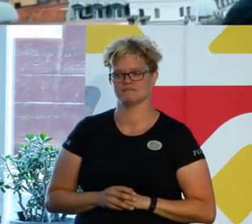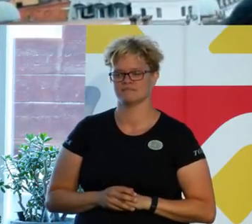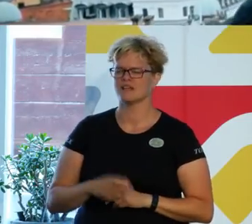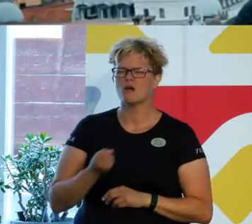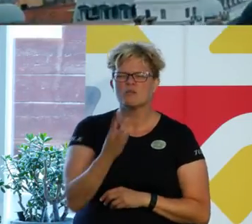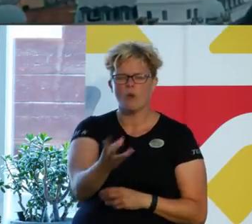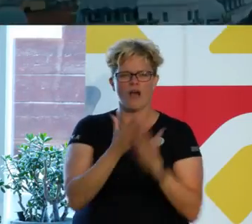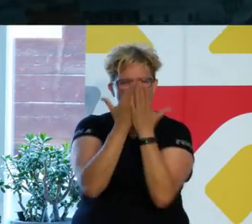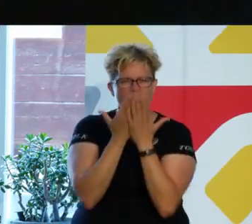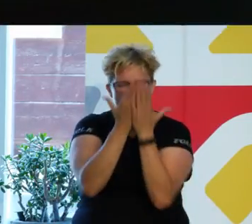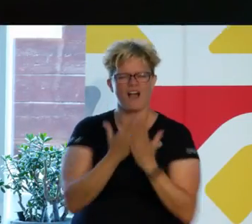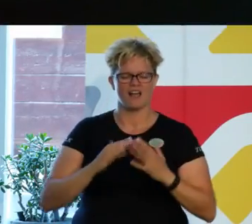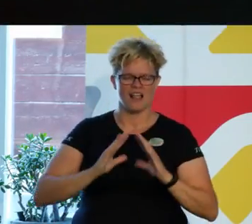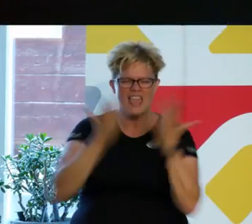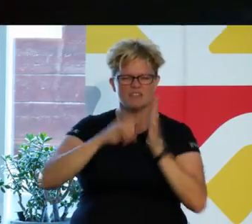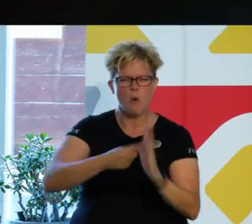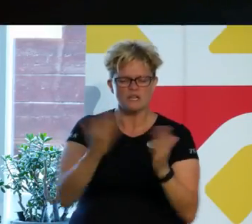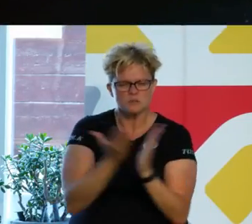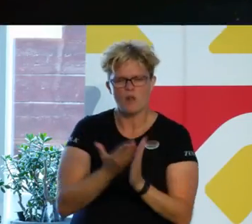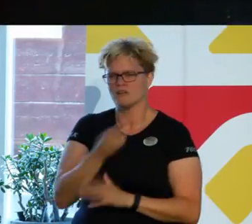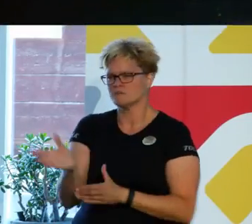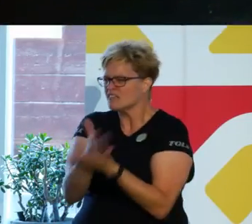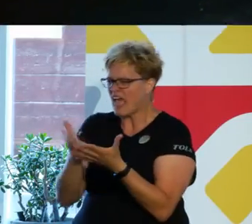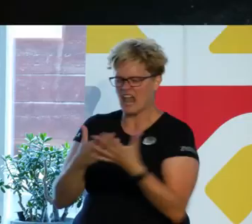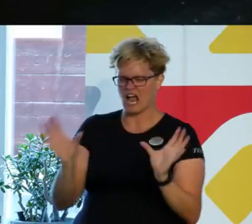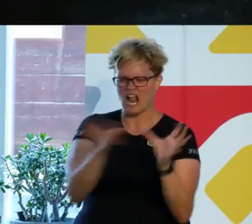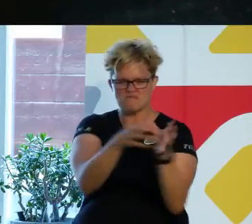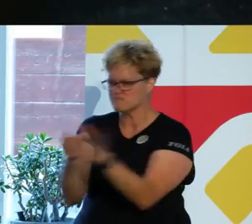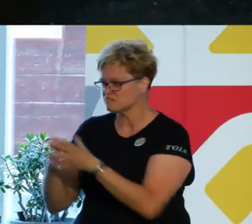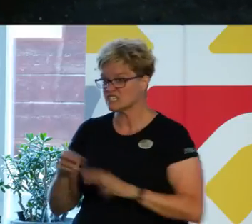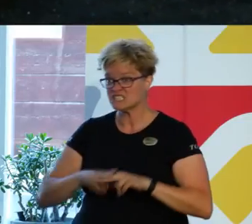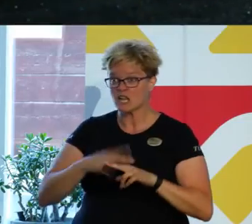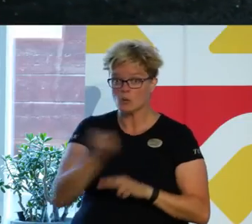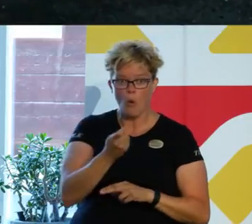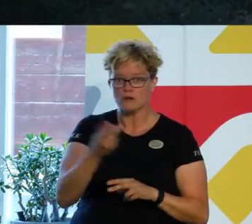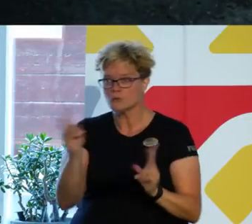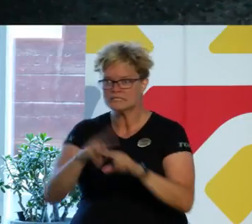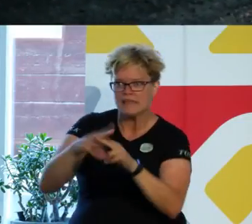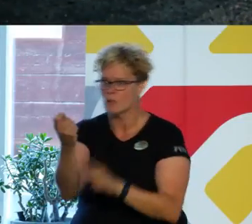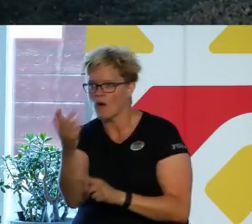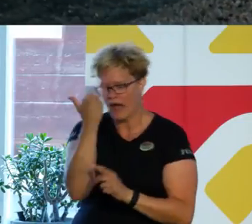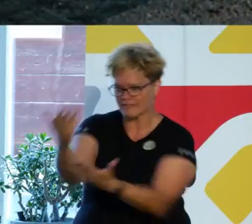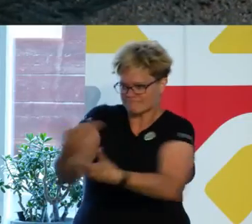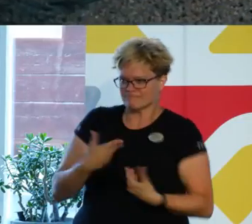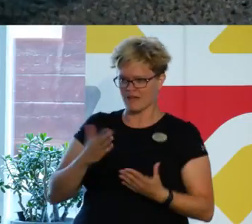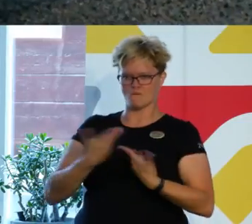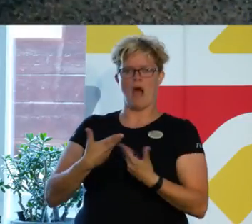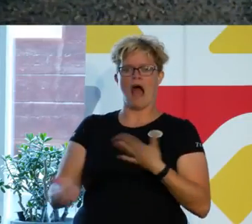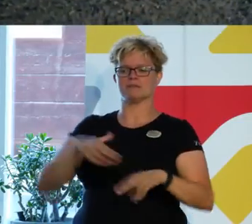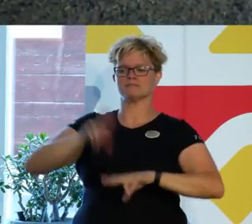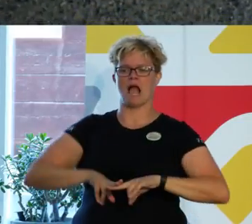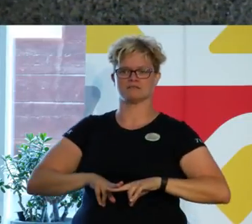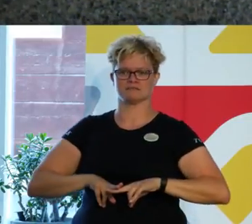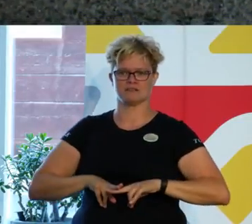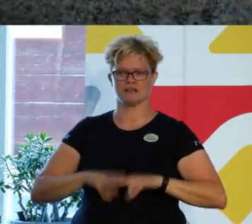Vissa pluggar i livets hårda skola uppdelade i klass. Känner du någon som känner någon som kan ge dig en arbetsplats?